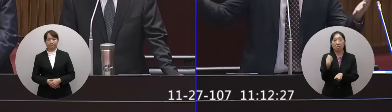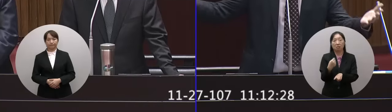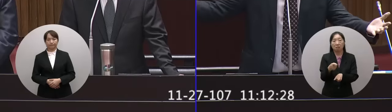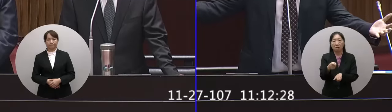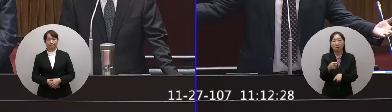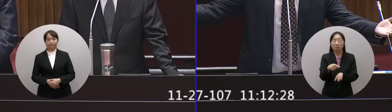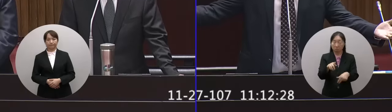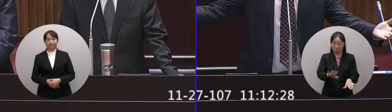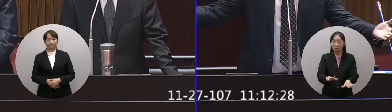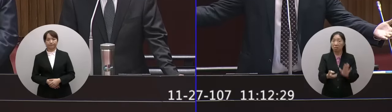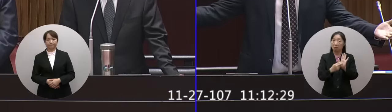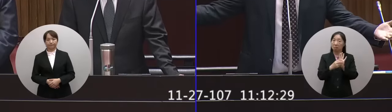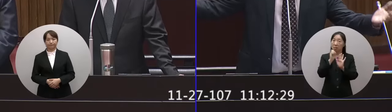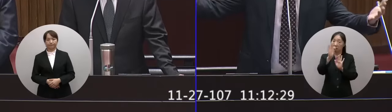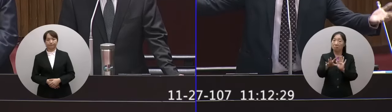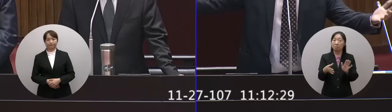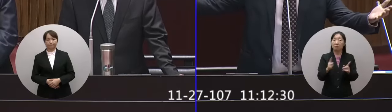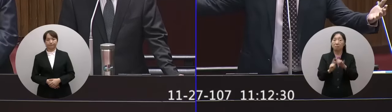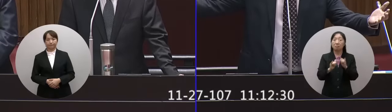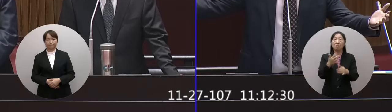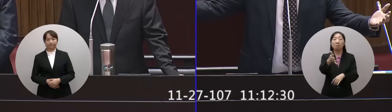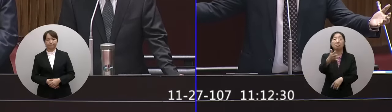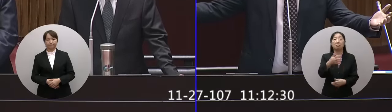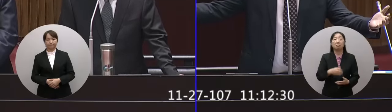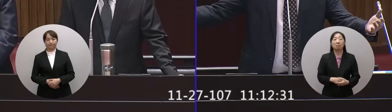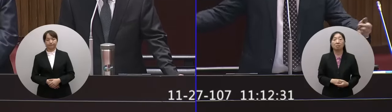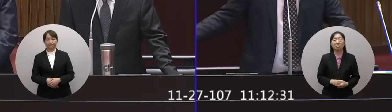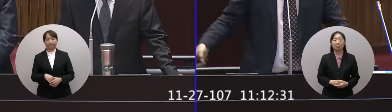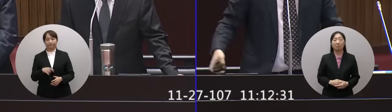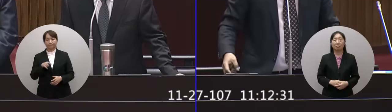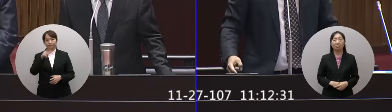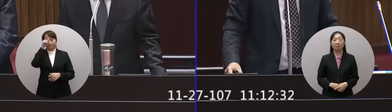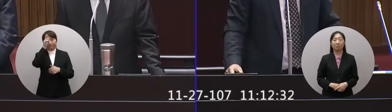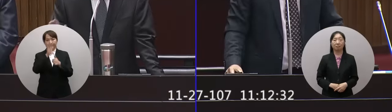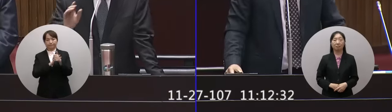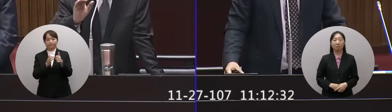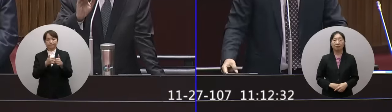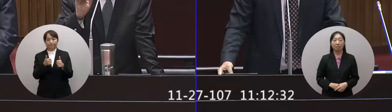可以跟大家解釋嗎為什麼這個黃委員